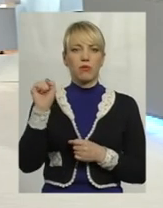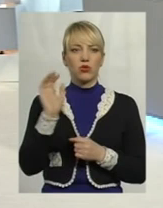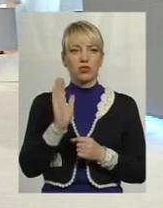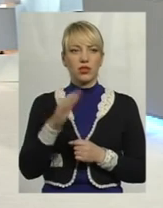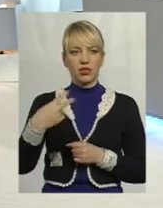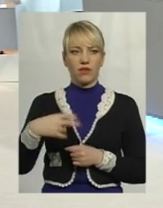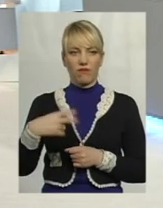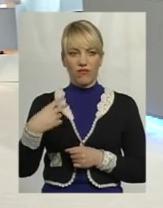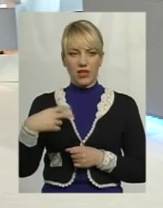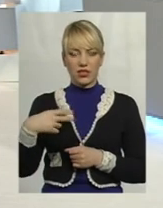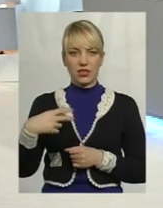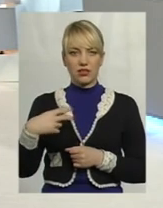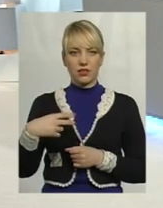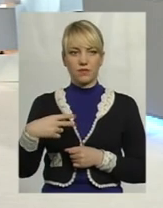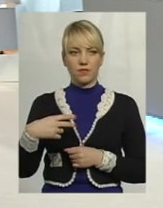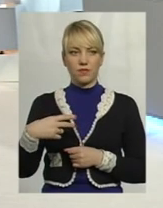20, трошки більше 20.